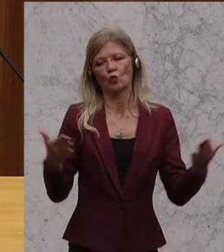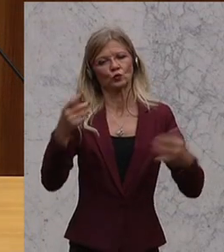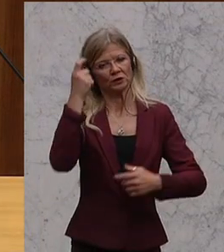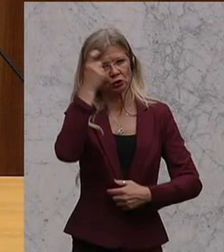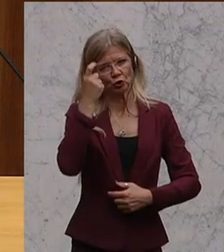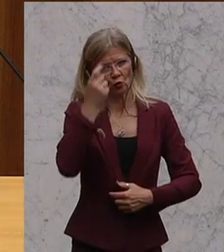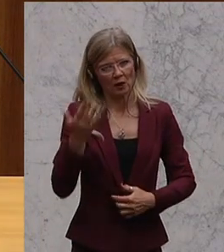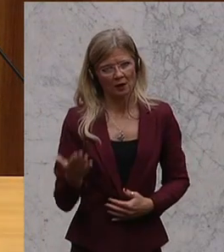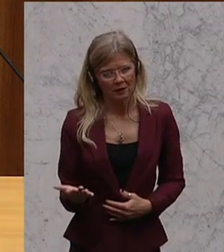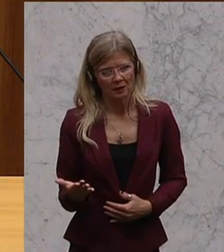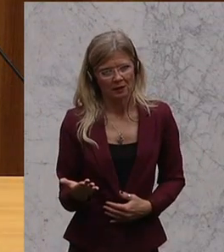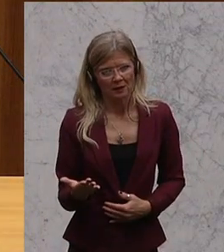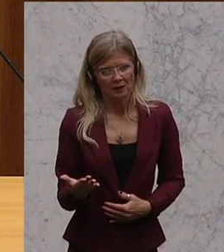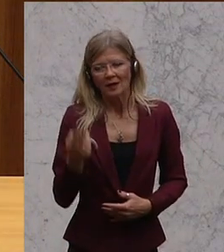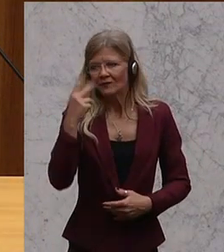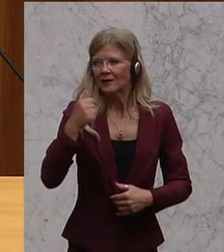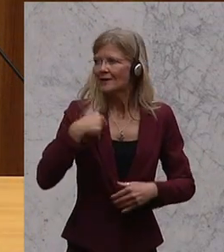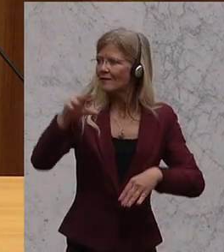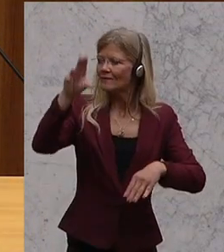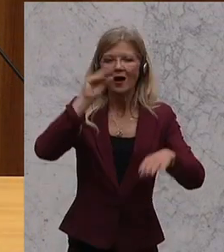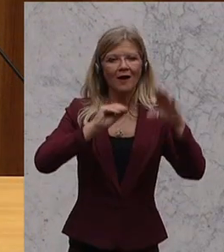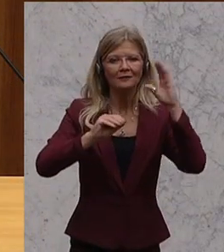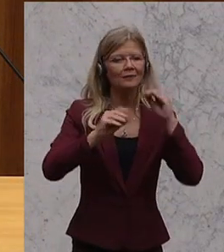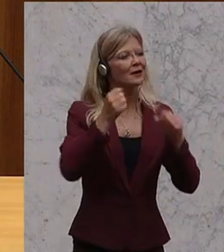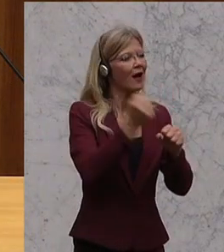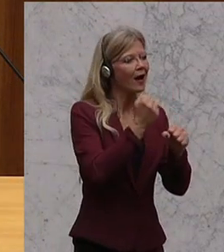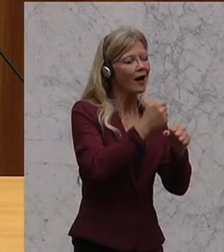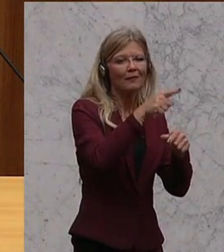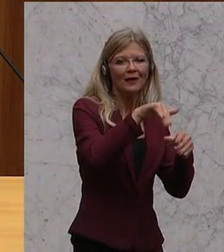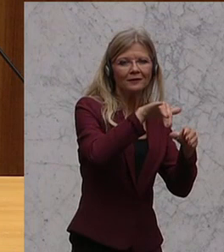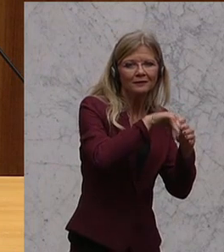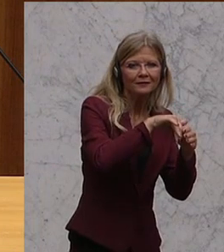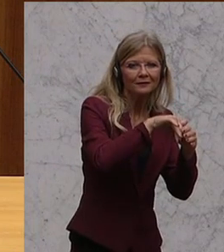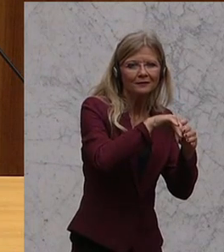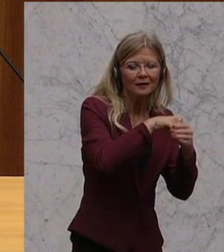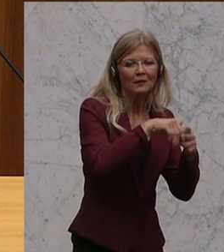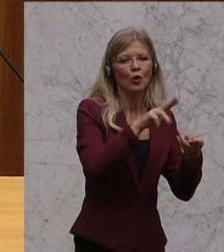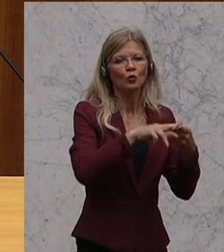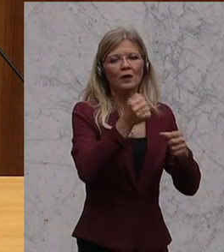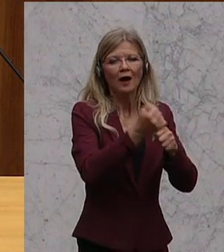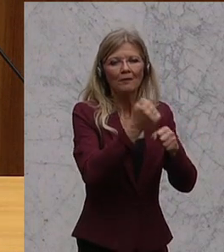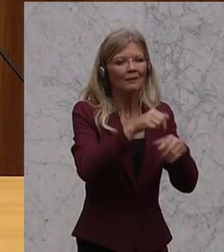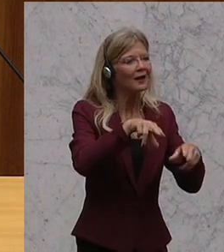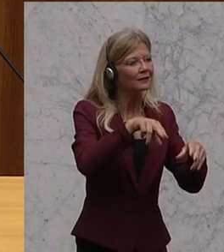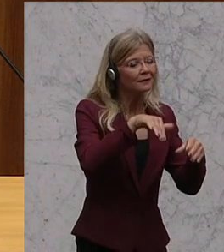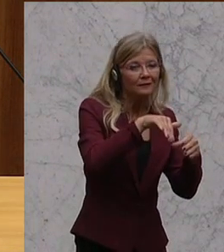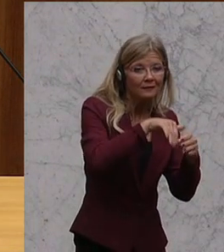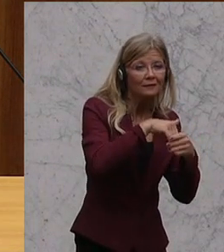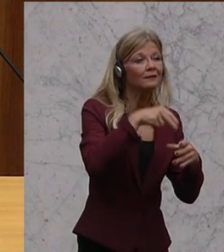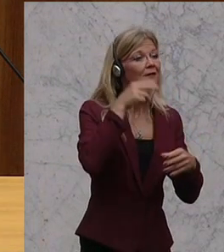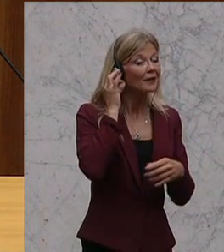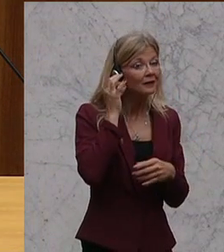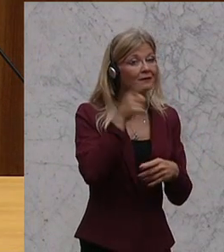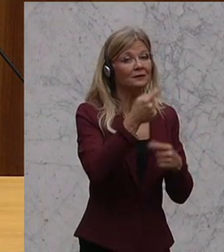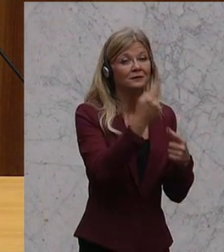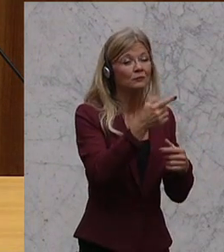in Wahrnehmung der Interessen von Arbeitnehmerinnen und Arbeitnehmern, in denen es um Frieden geht, um ordentliche Löhne,